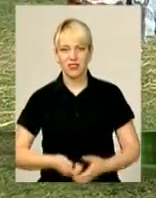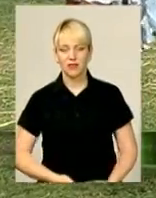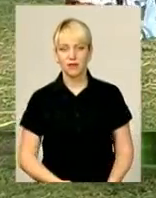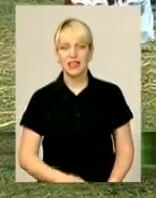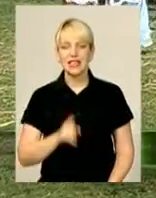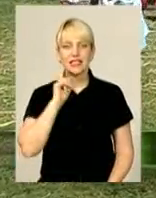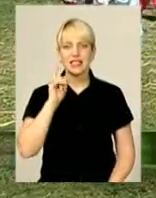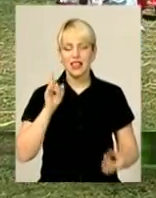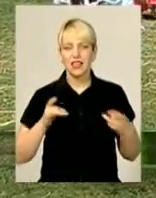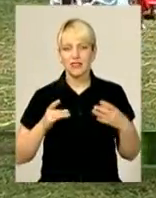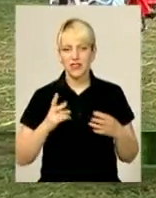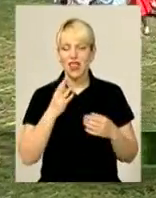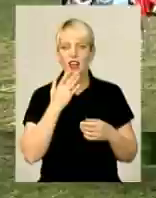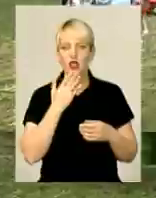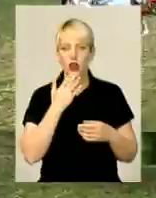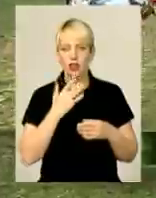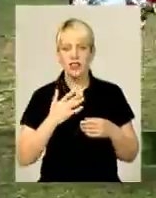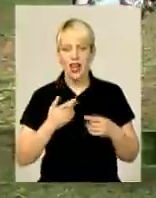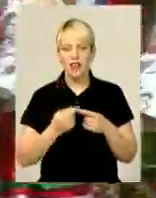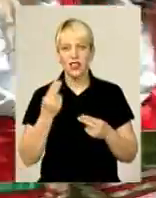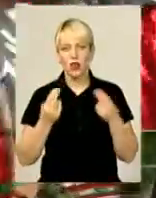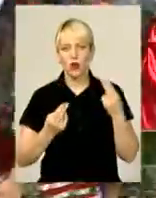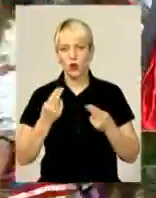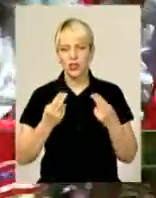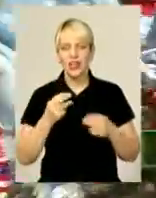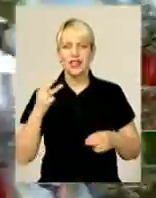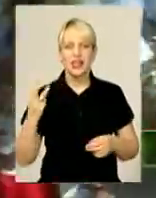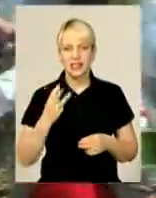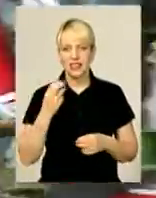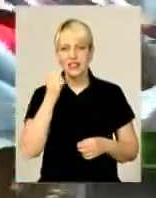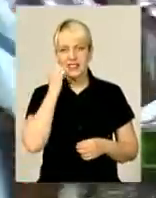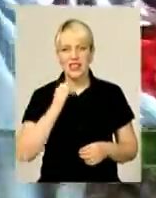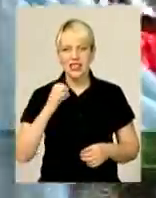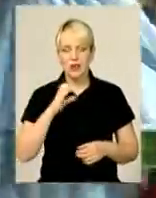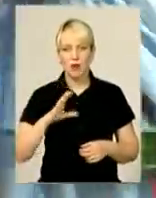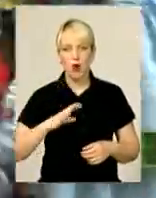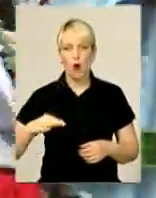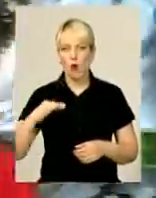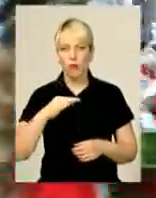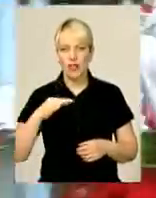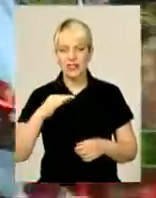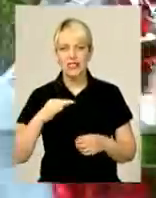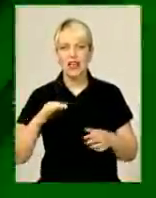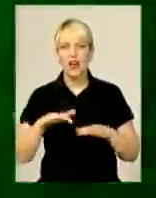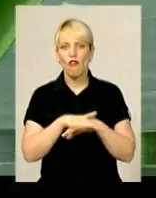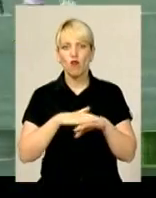Зелені свята в національних колоритах на Трійцю у Старій Синяві влаштували обласне фольклорне дійство.